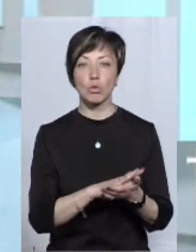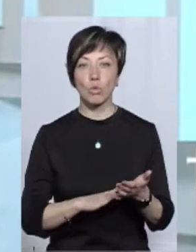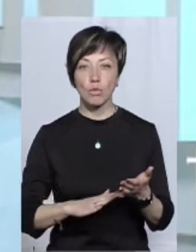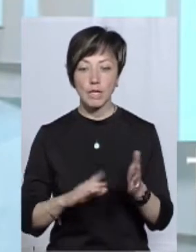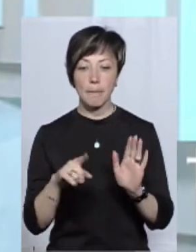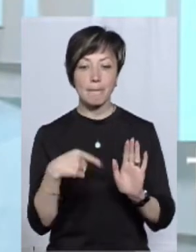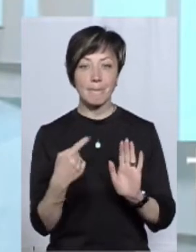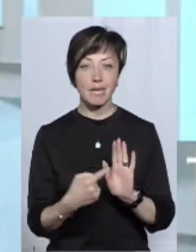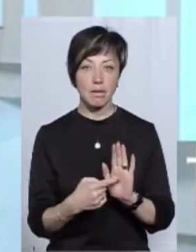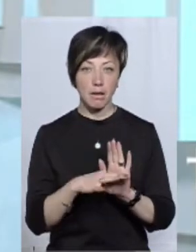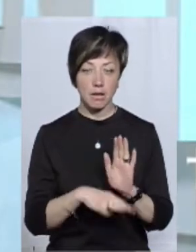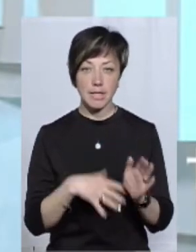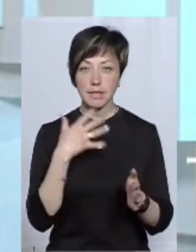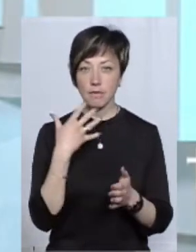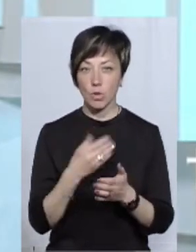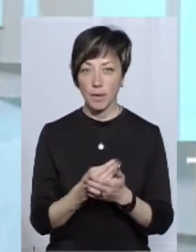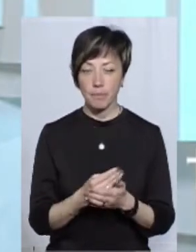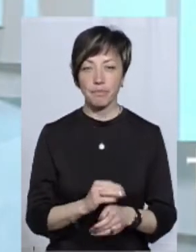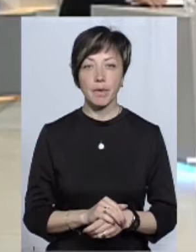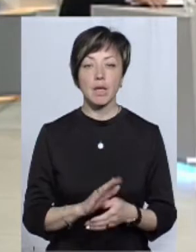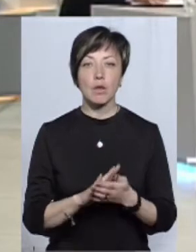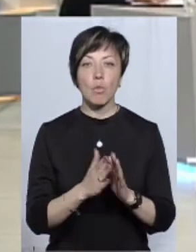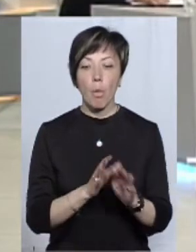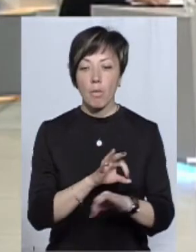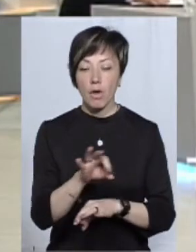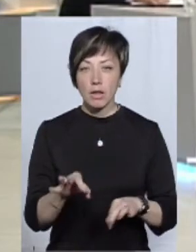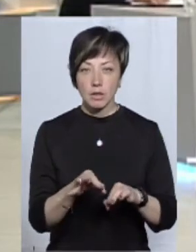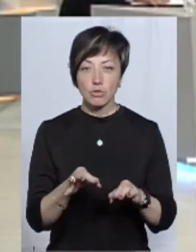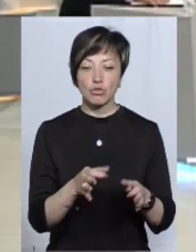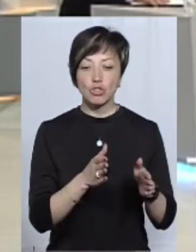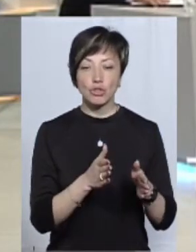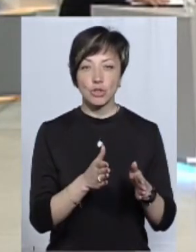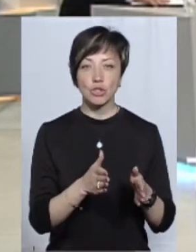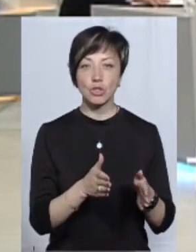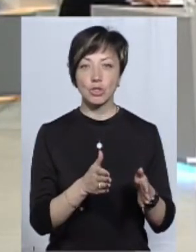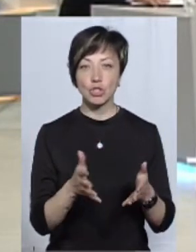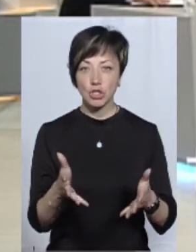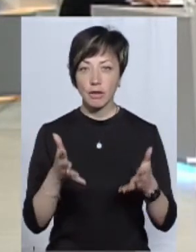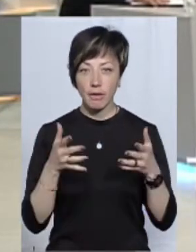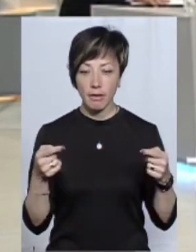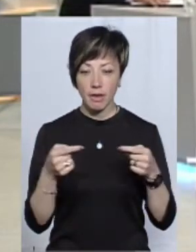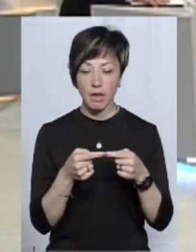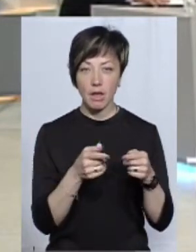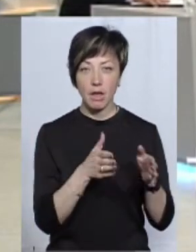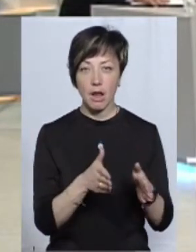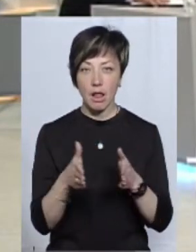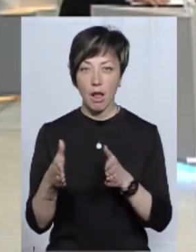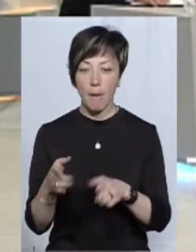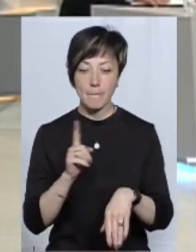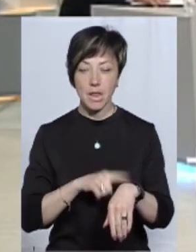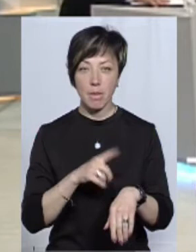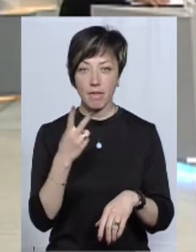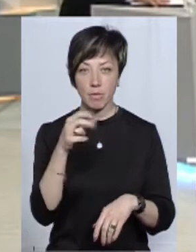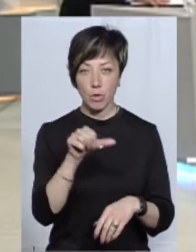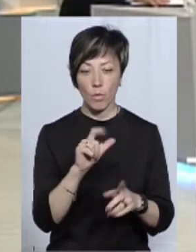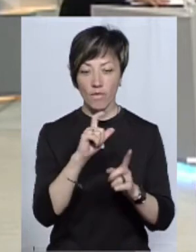ставити свої питання. За умовами проєкту маємо чіткий регламент і таймінг. Пане Іване, по дві хвилини у вас буде для відповідей